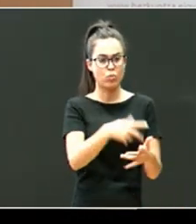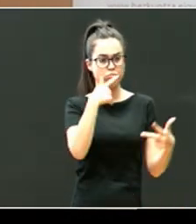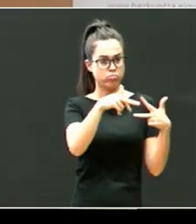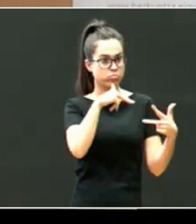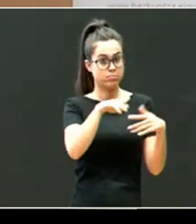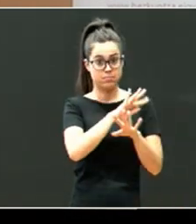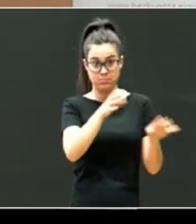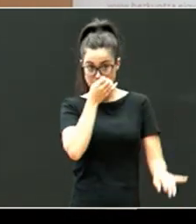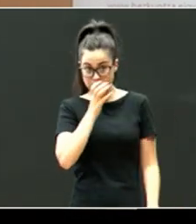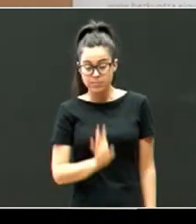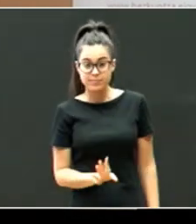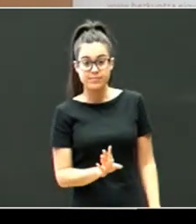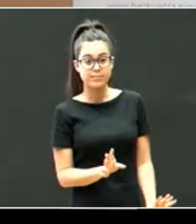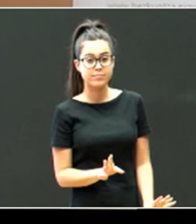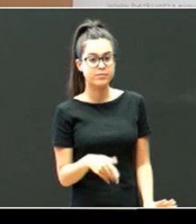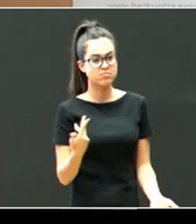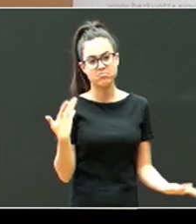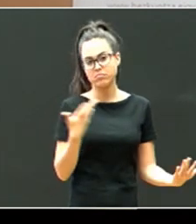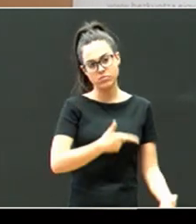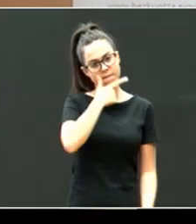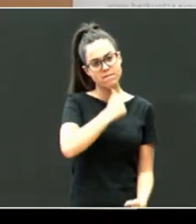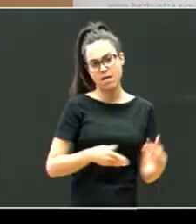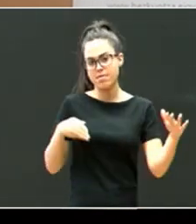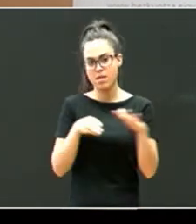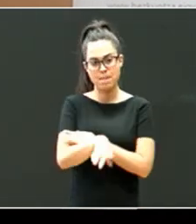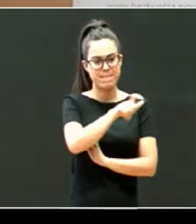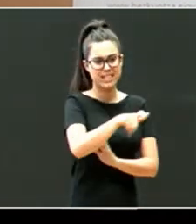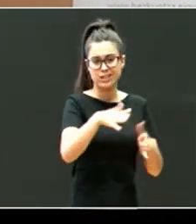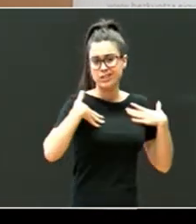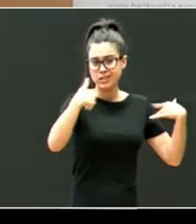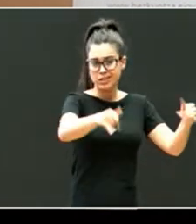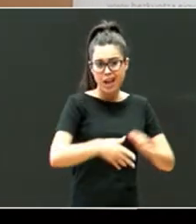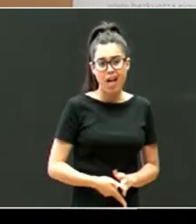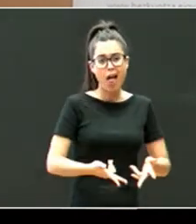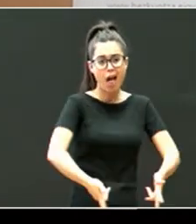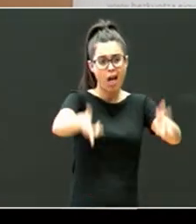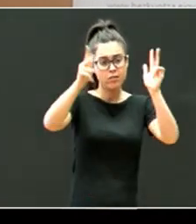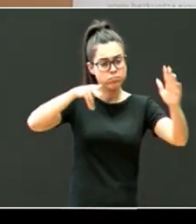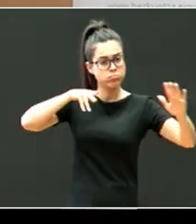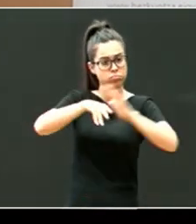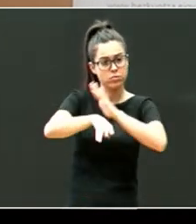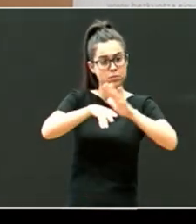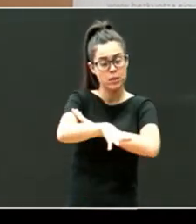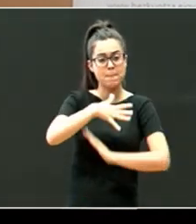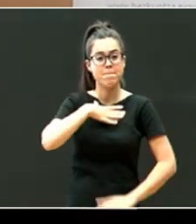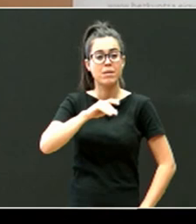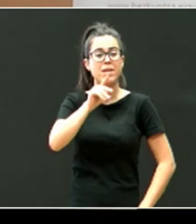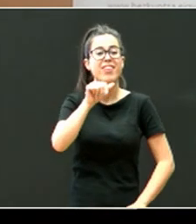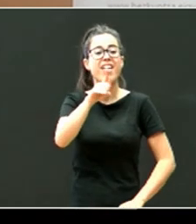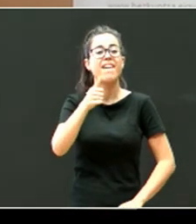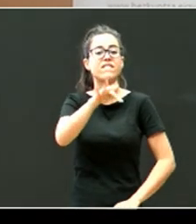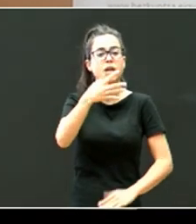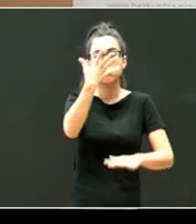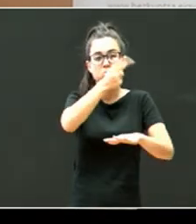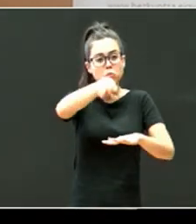Vale? Oseak, eda, eskura garri dago, nahi dauenen dako, libre, bai? PDF bada, eta jaisteko, nahi